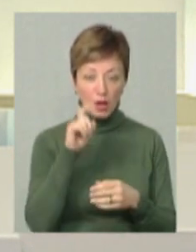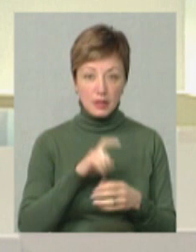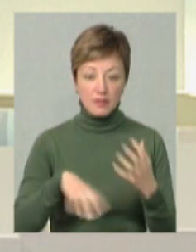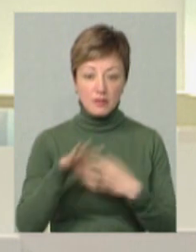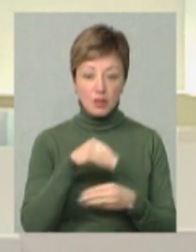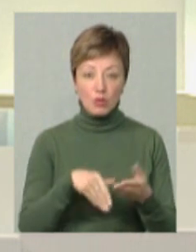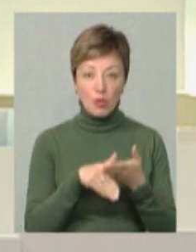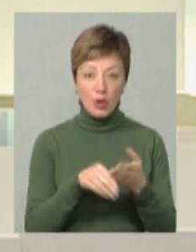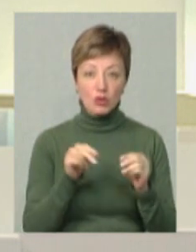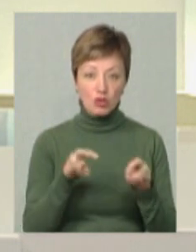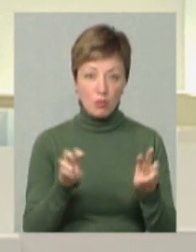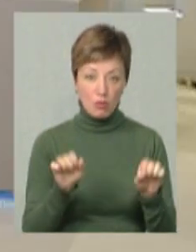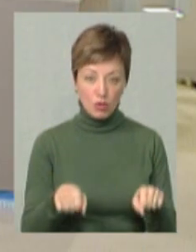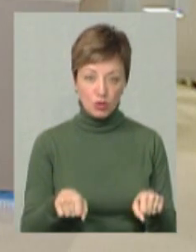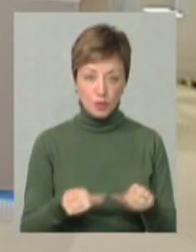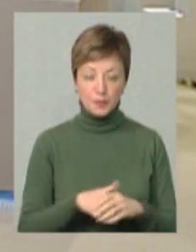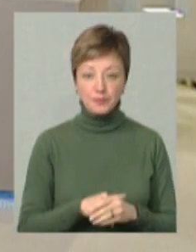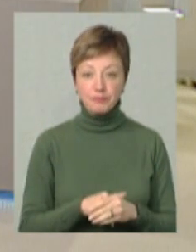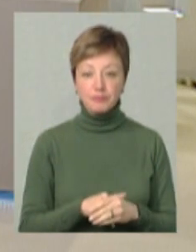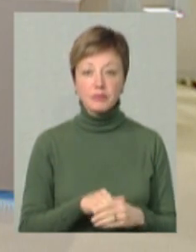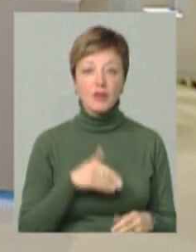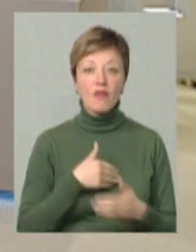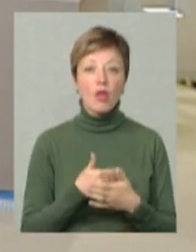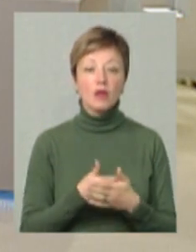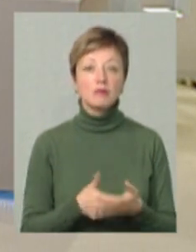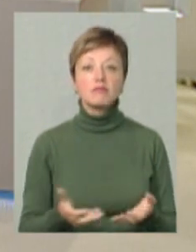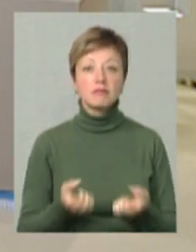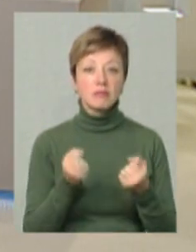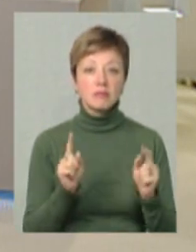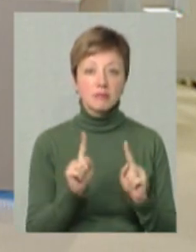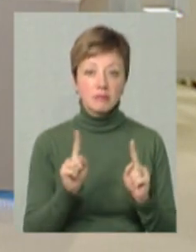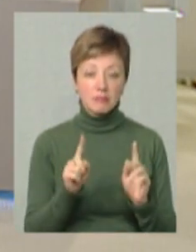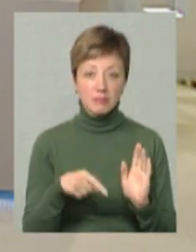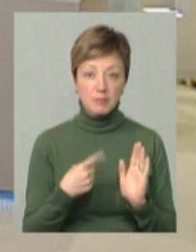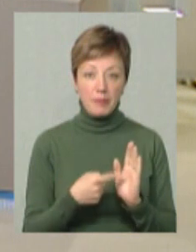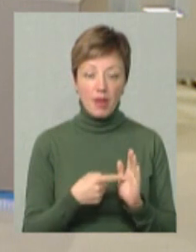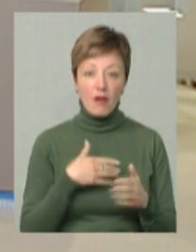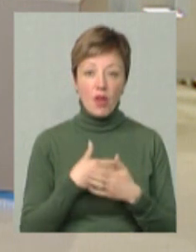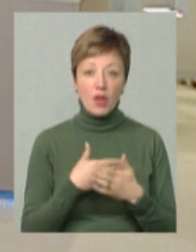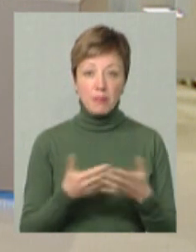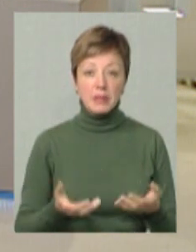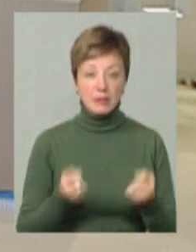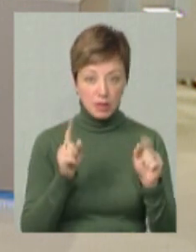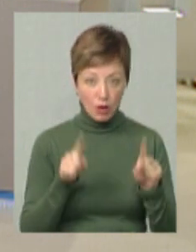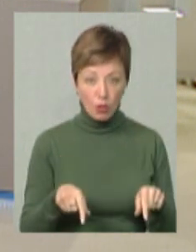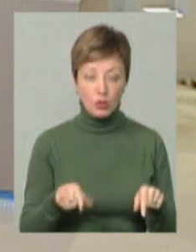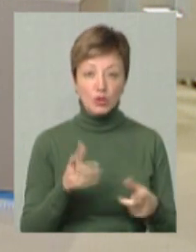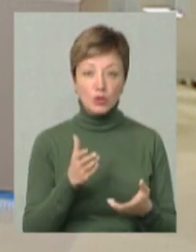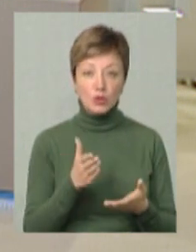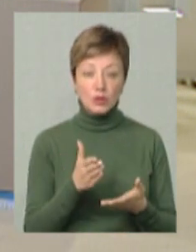Усі допомагають, чим можуть. І що з волонтерською підтримкою? Волонтерська підтримка також на